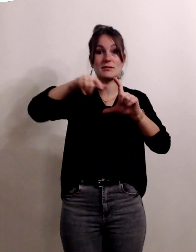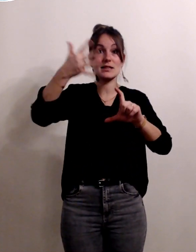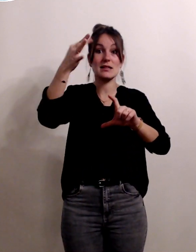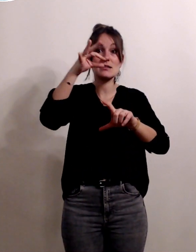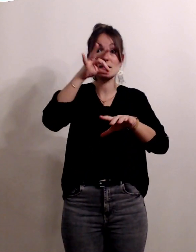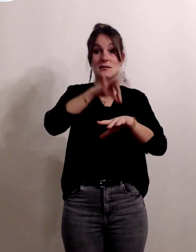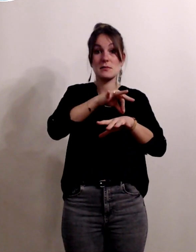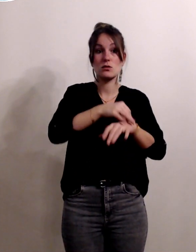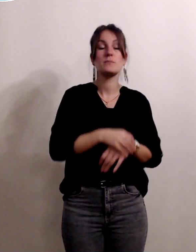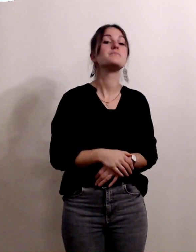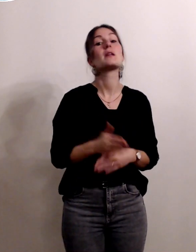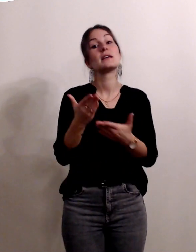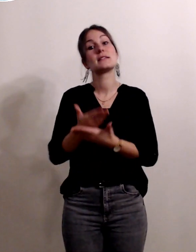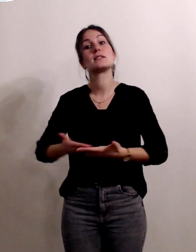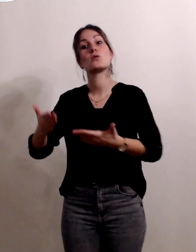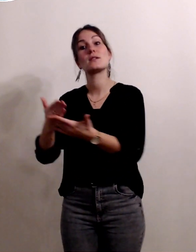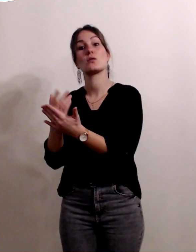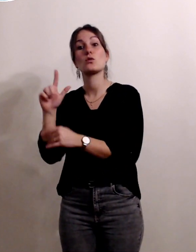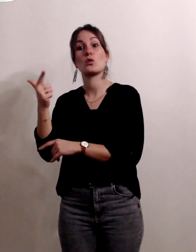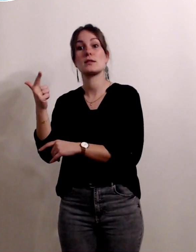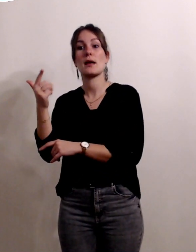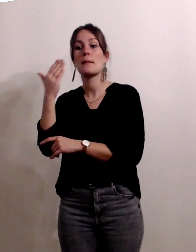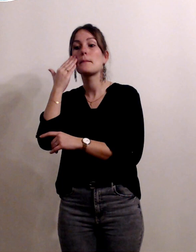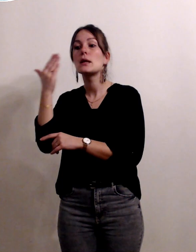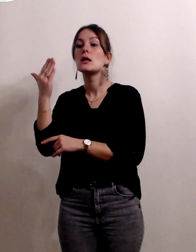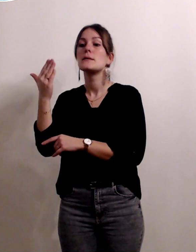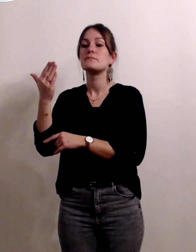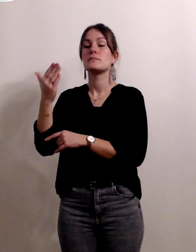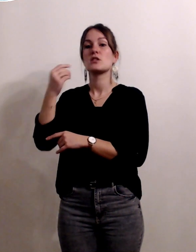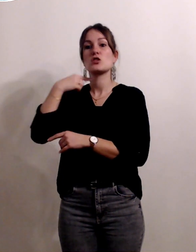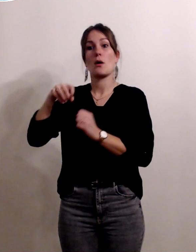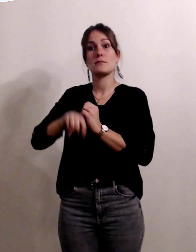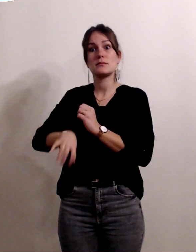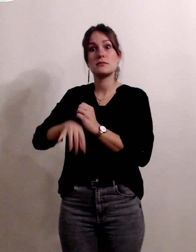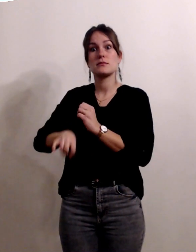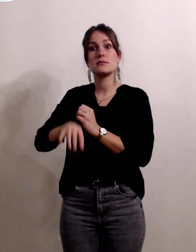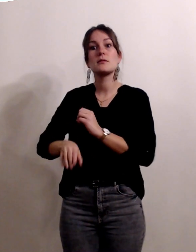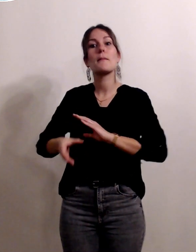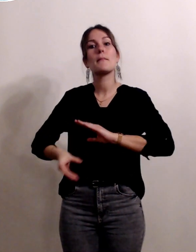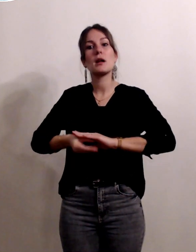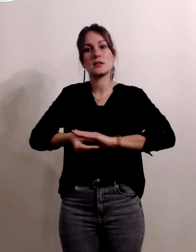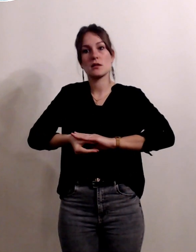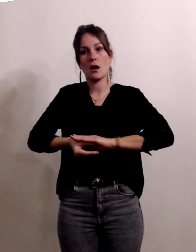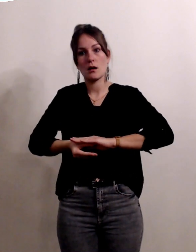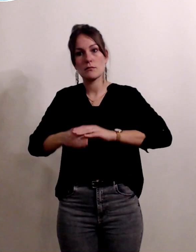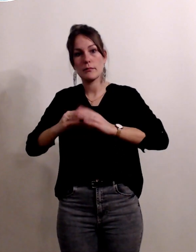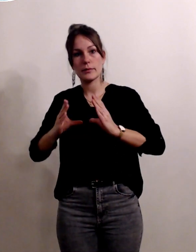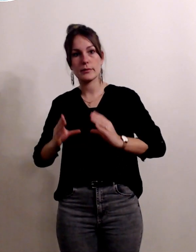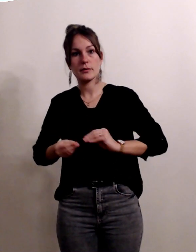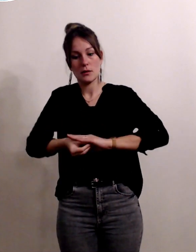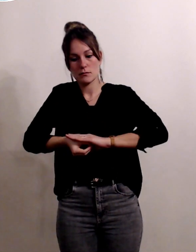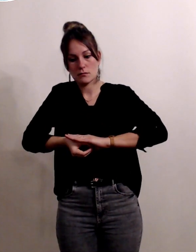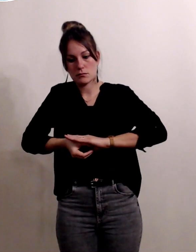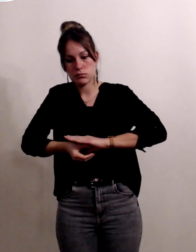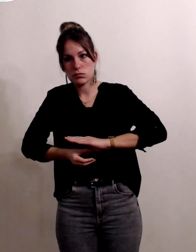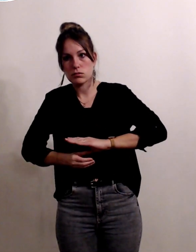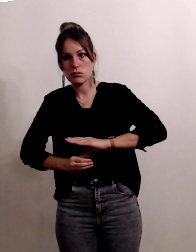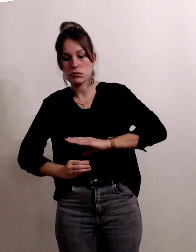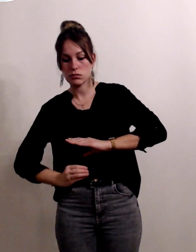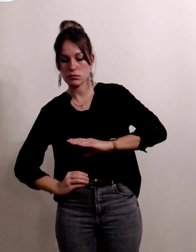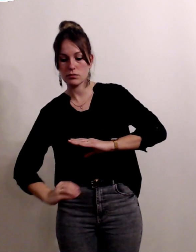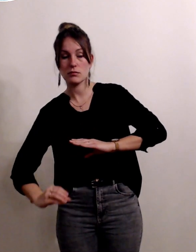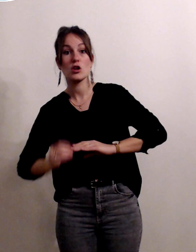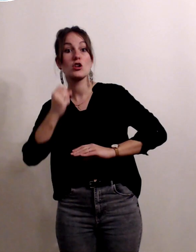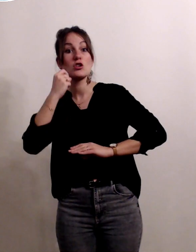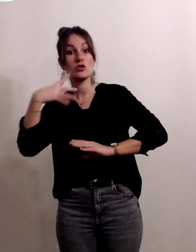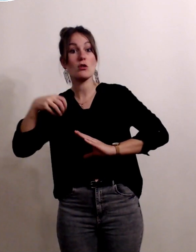événement c'est l'hémorragie une fois que le placenta s'est décollé une fois que le bébé est né un